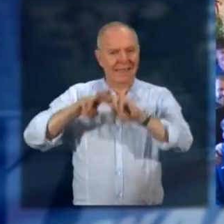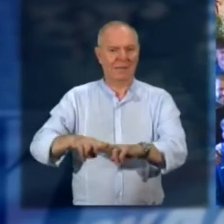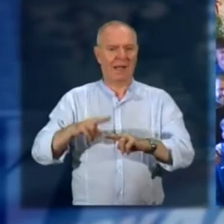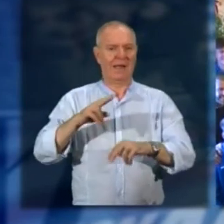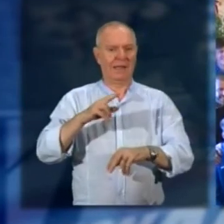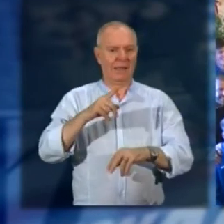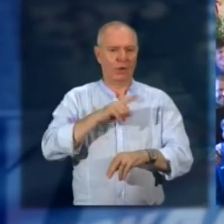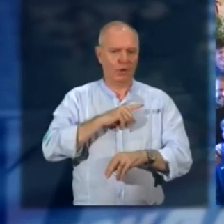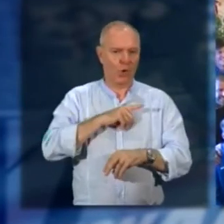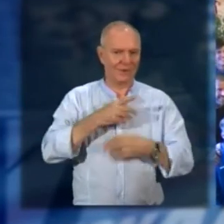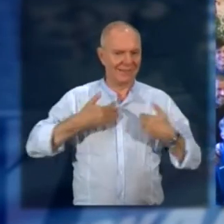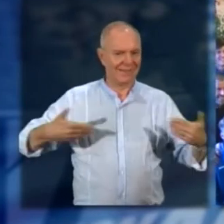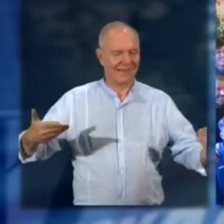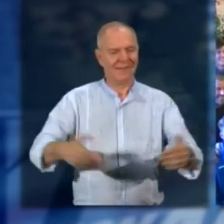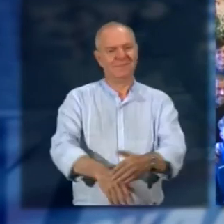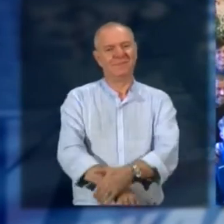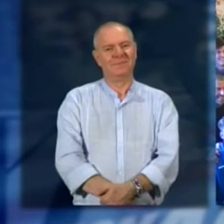nostra categoria grazie